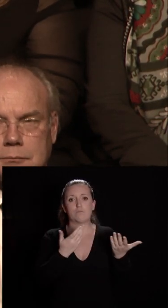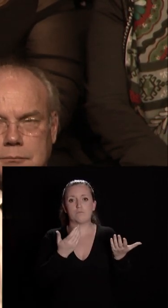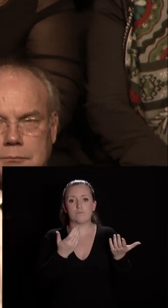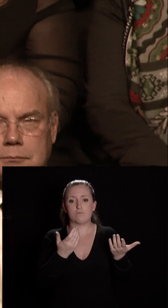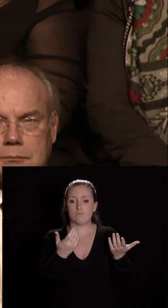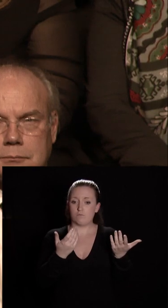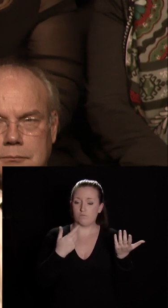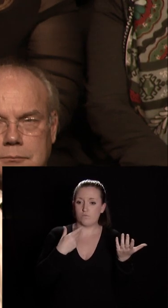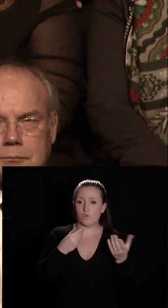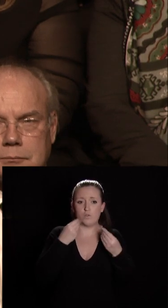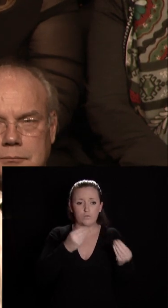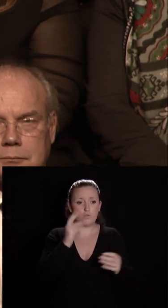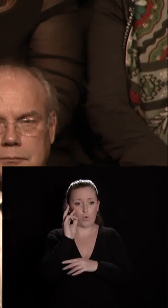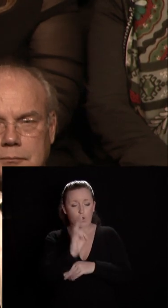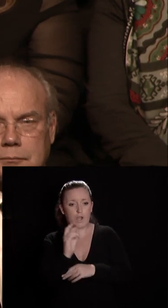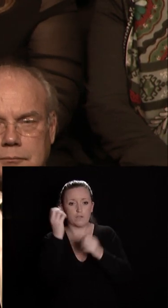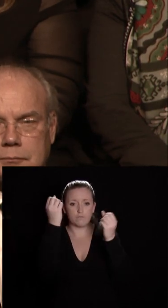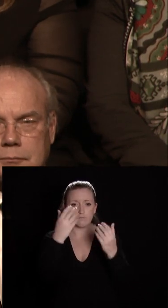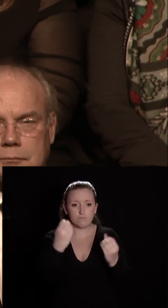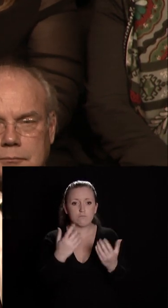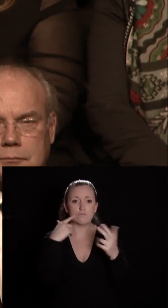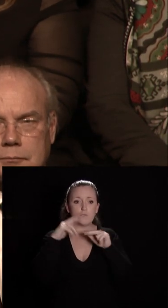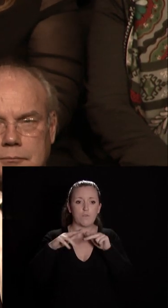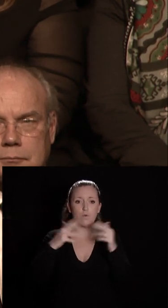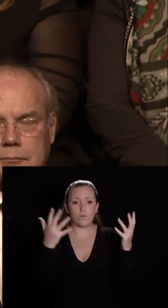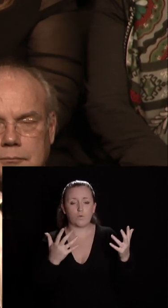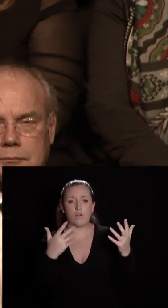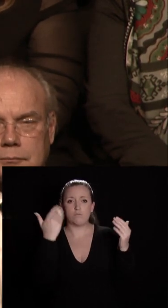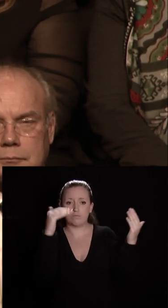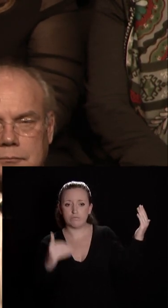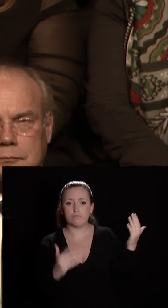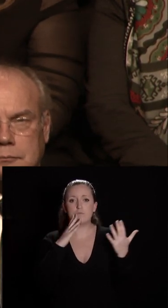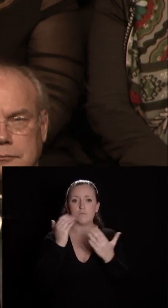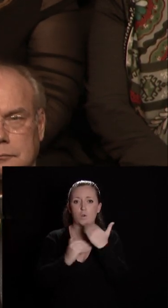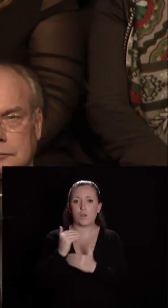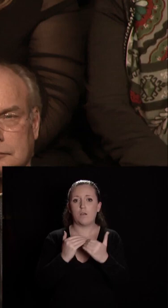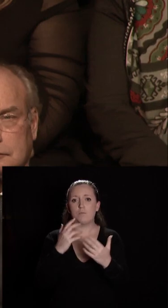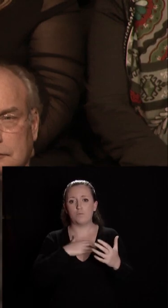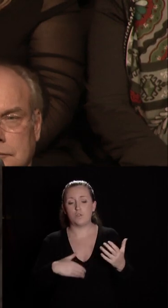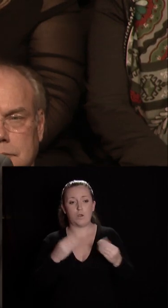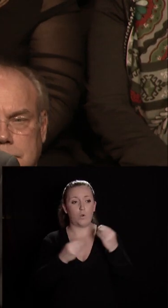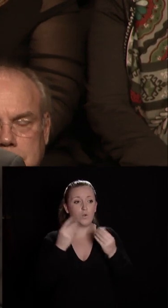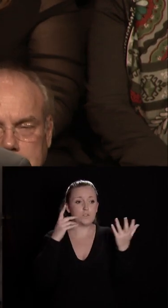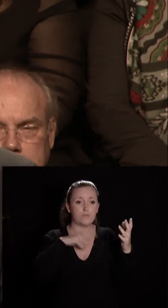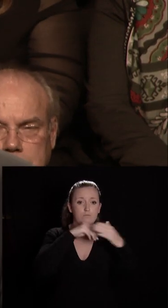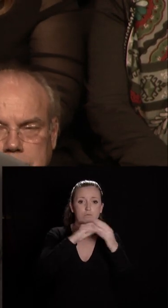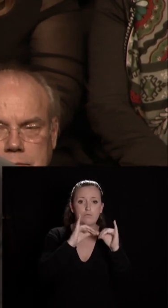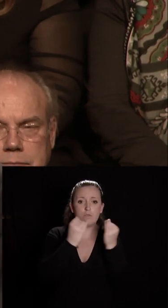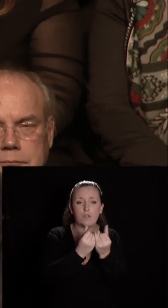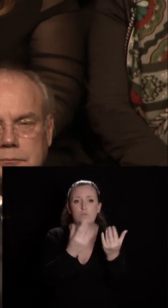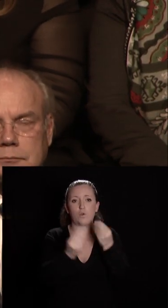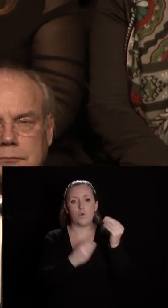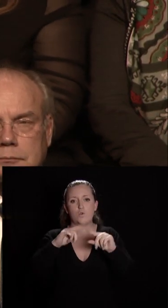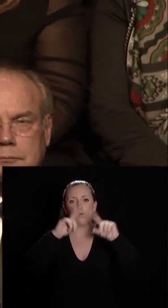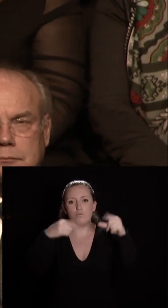ses quartiers de consulter les réalisations issues du programme municipal de répondre à des consultations de suivre des projets de budget